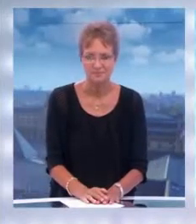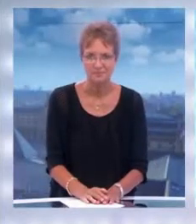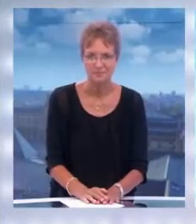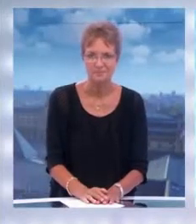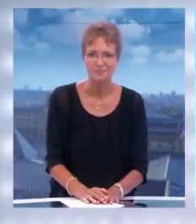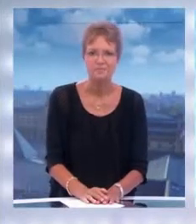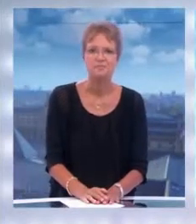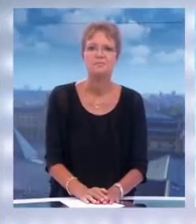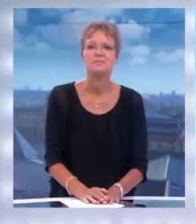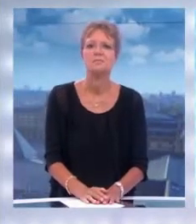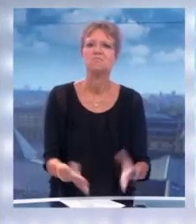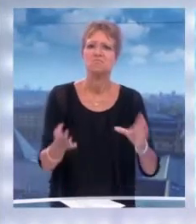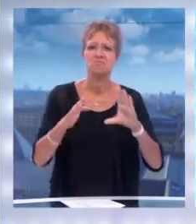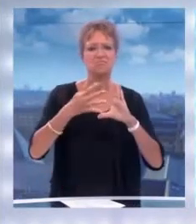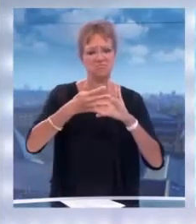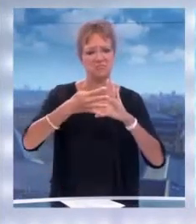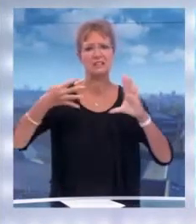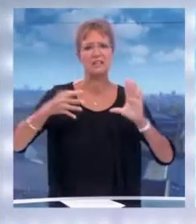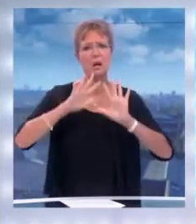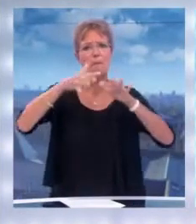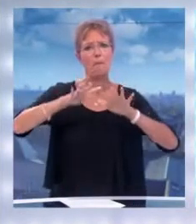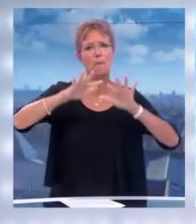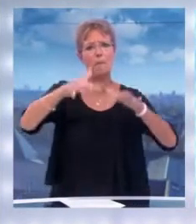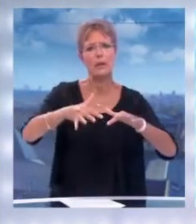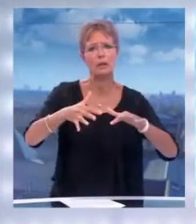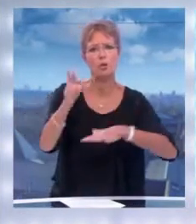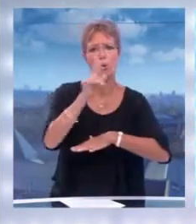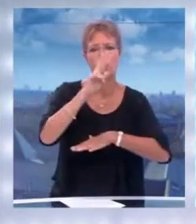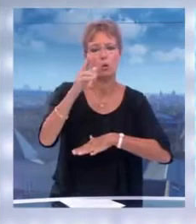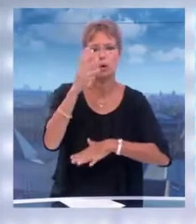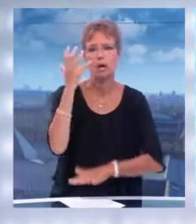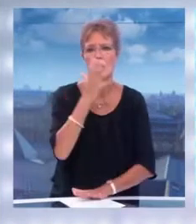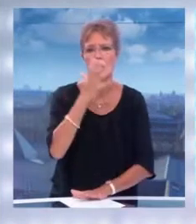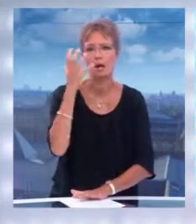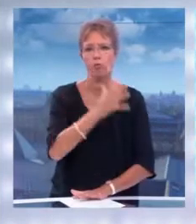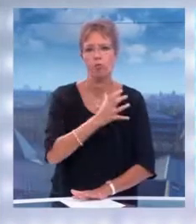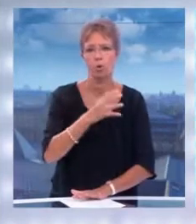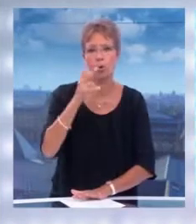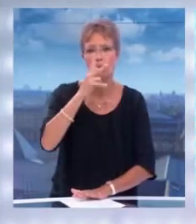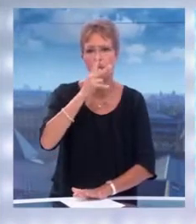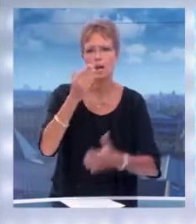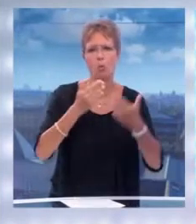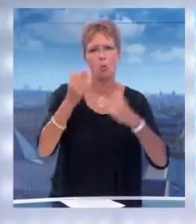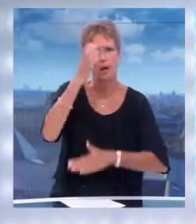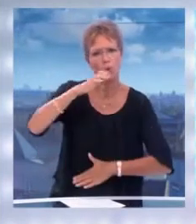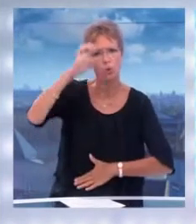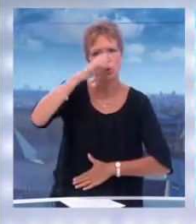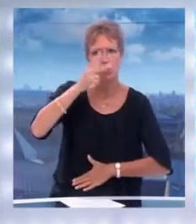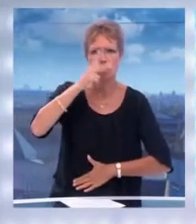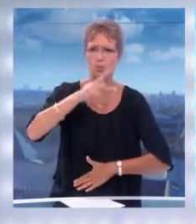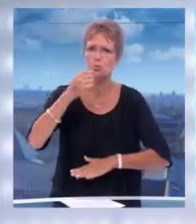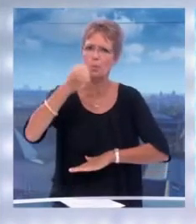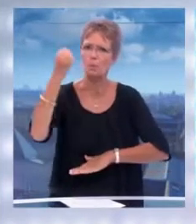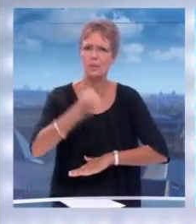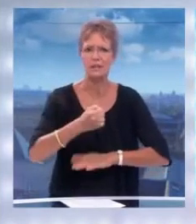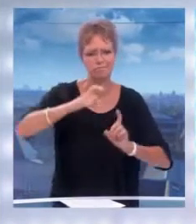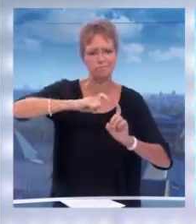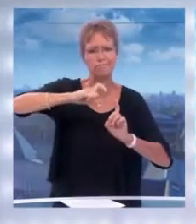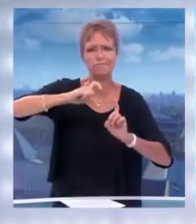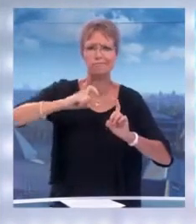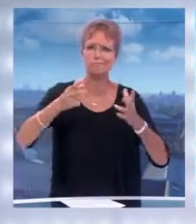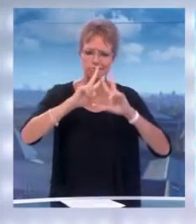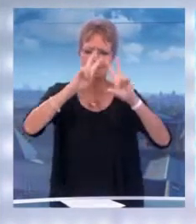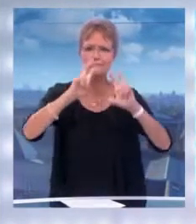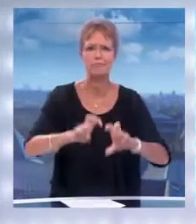On reste en Méditerranée, cette mer détient un triste record, c'est la plus polluée d'Europe. Selon une étude de l'IFROMER, le plastique